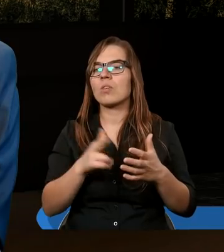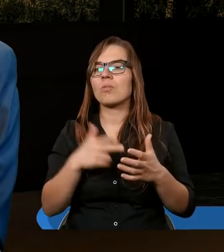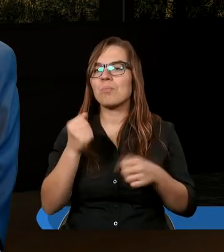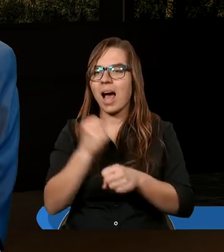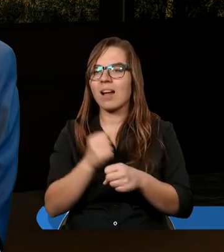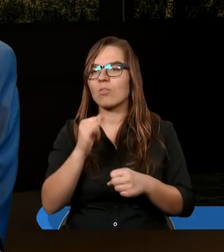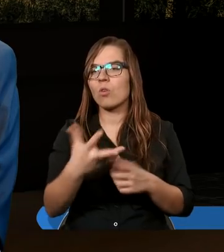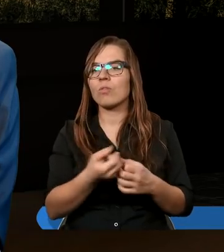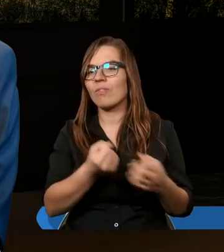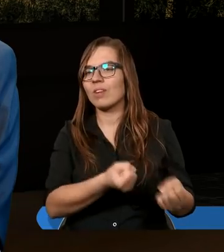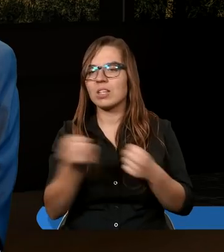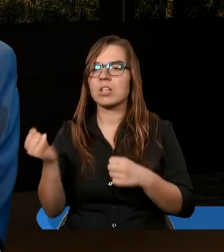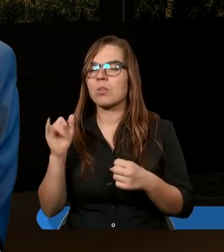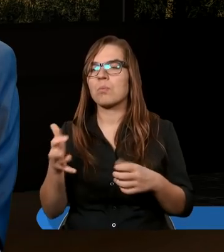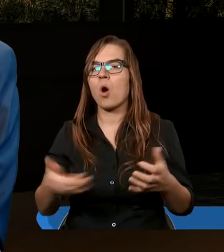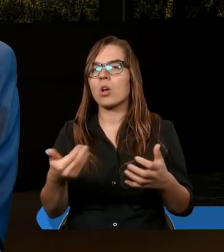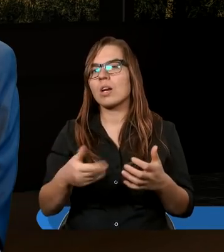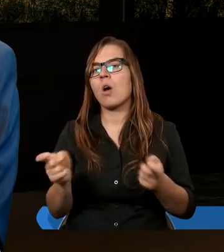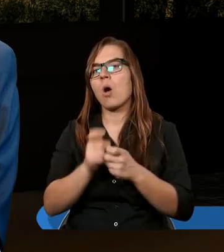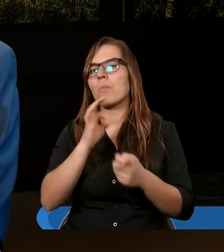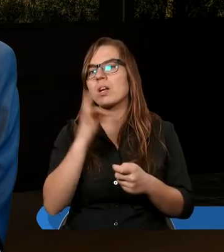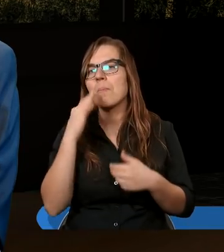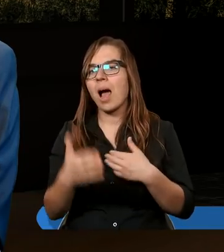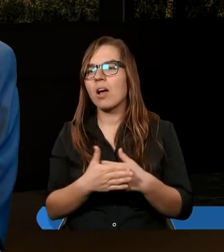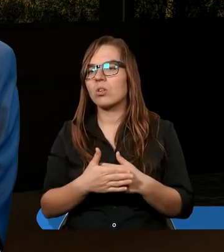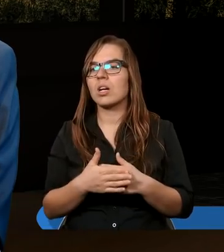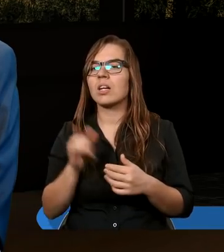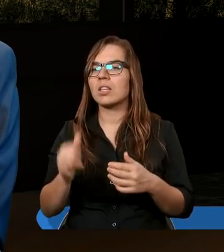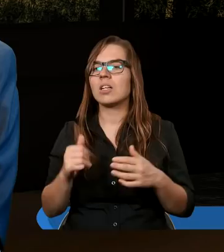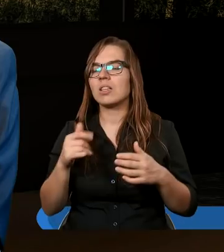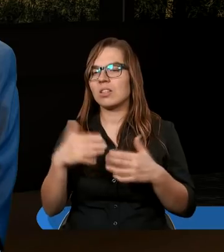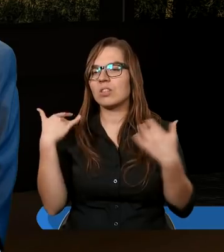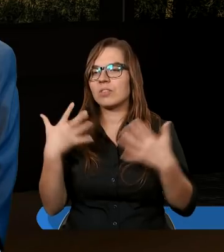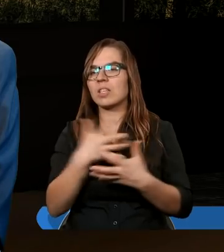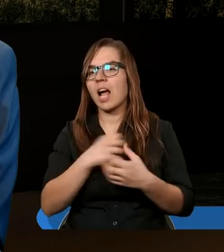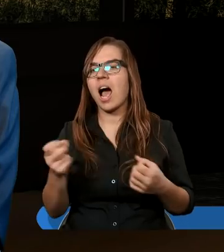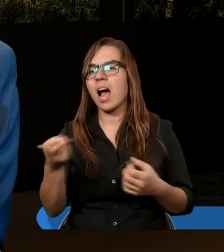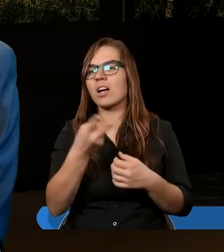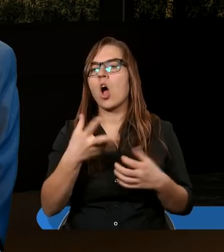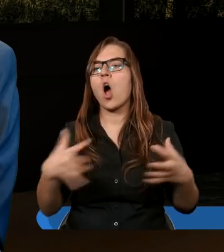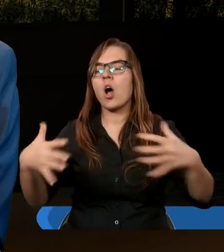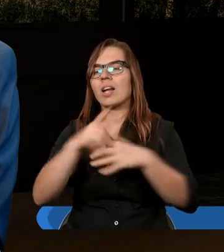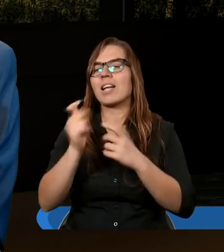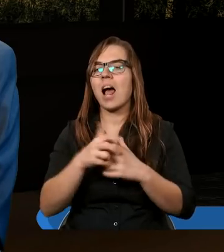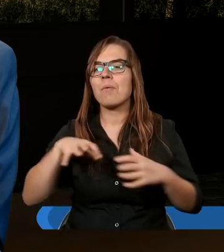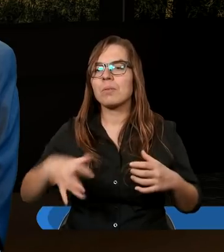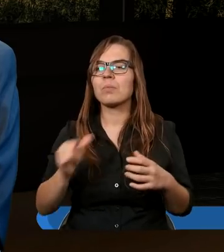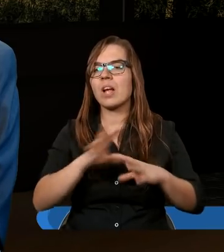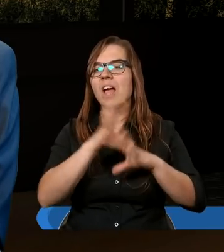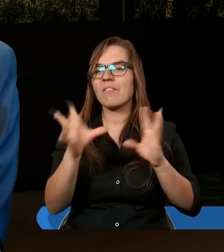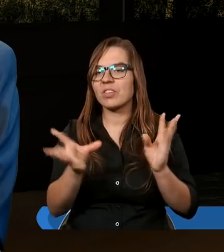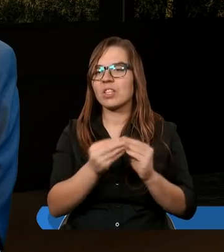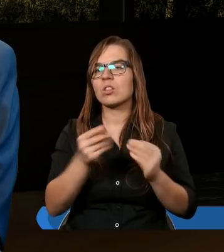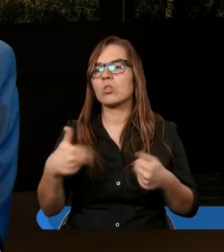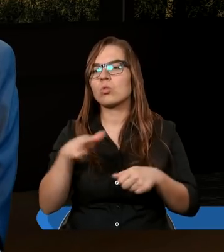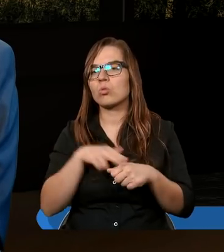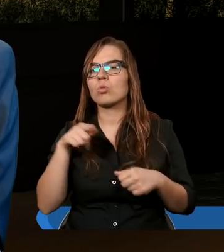martwą, wynieśli i pogrzebali obok jej męża. I wielki strach ogarnął cały zbór i wszystkich,